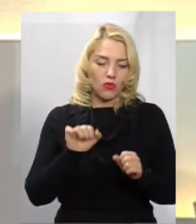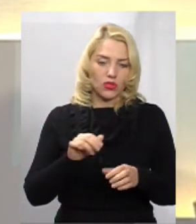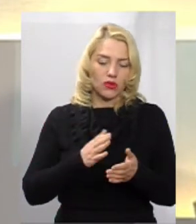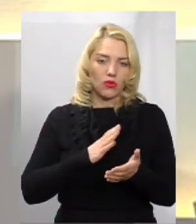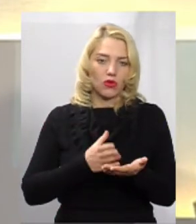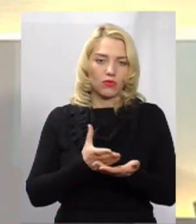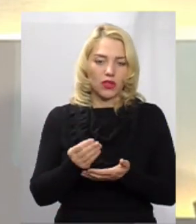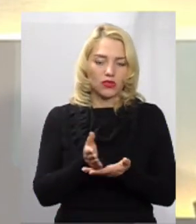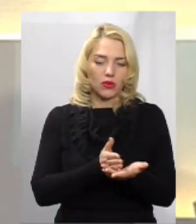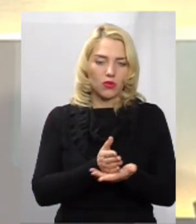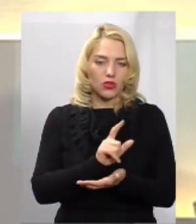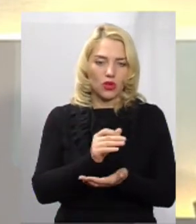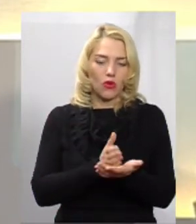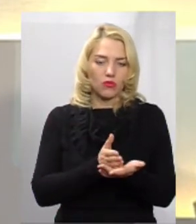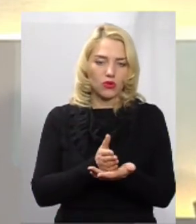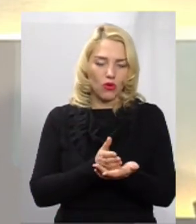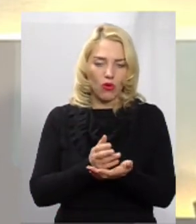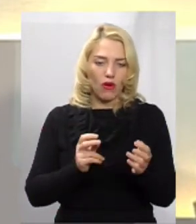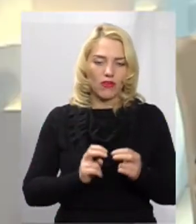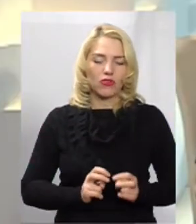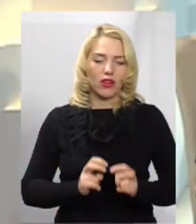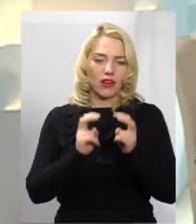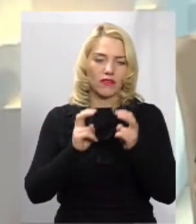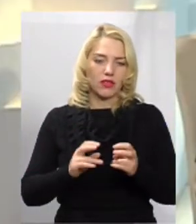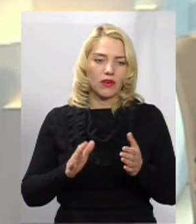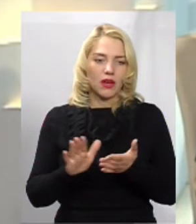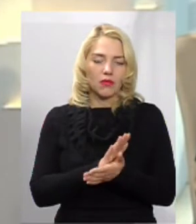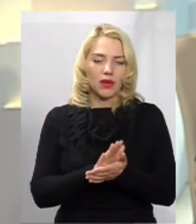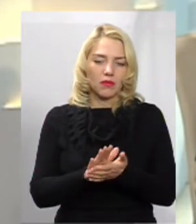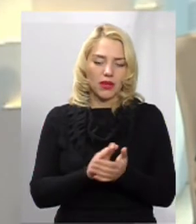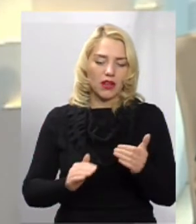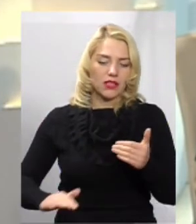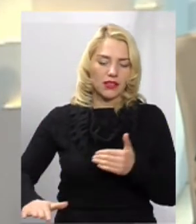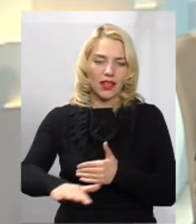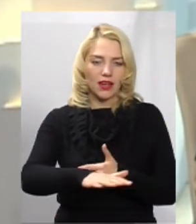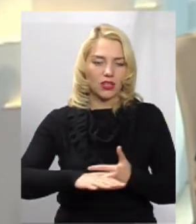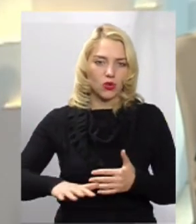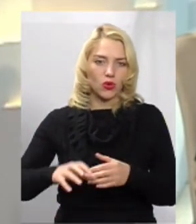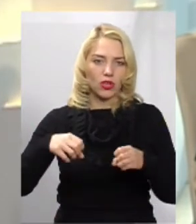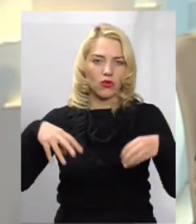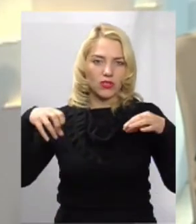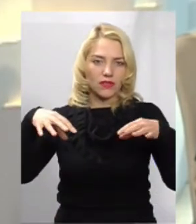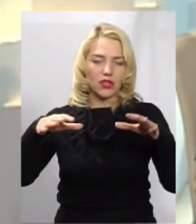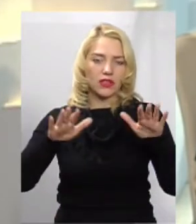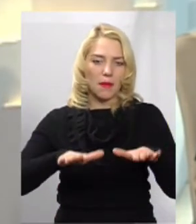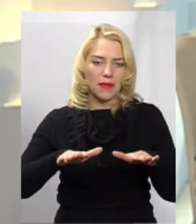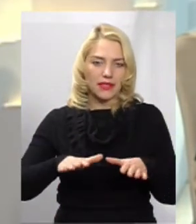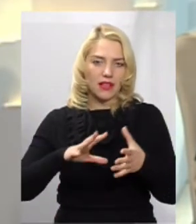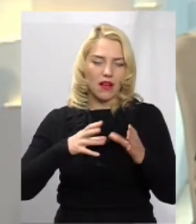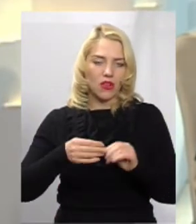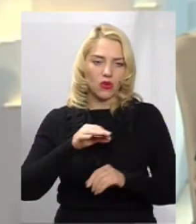обслуговування ліфтів, прибирання прибудинкової території, освітлення місць загального користування,